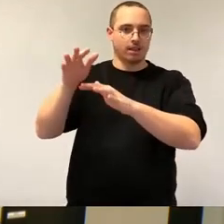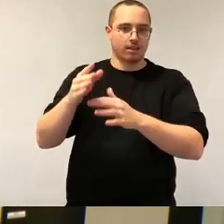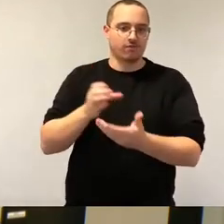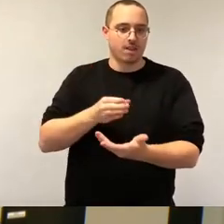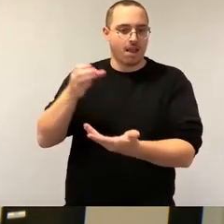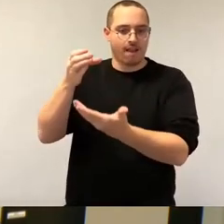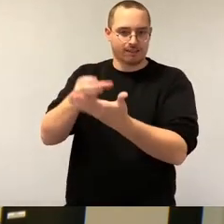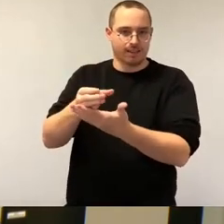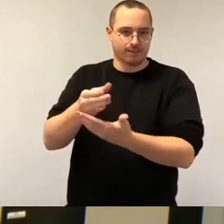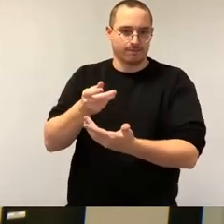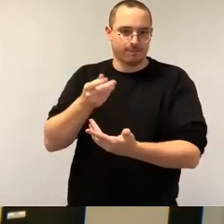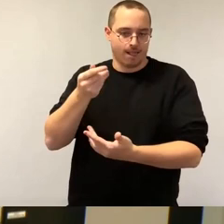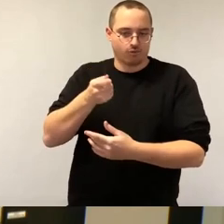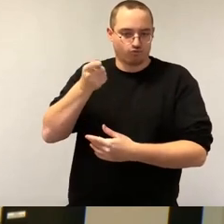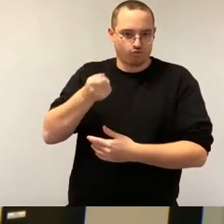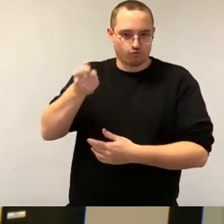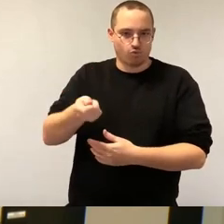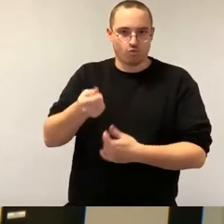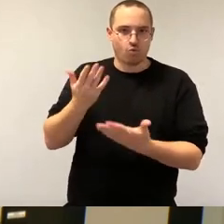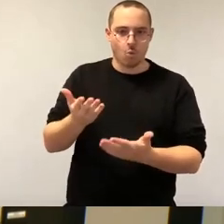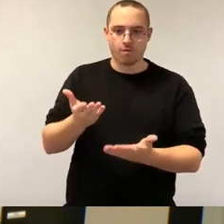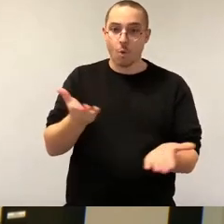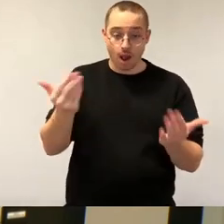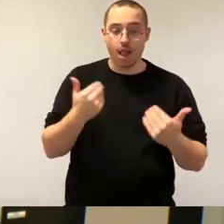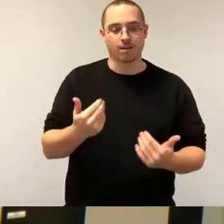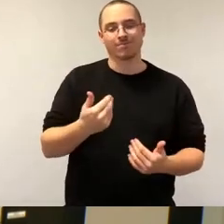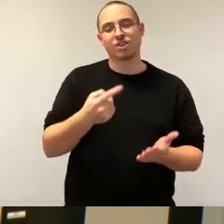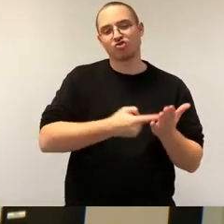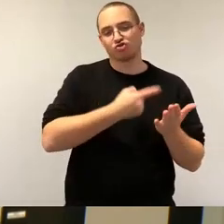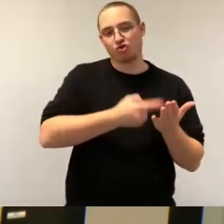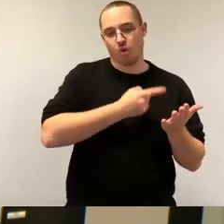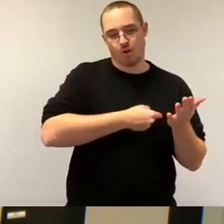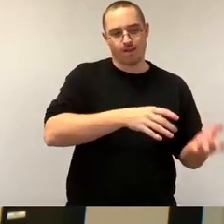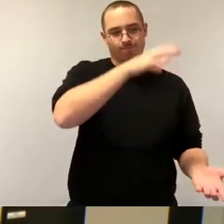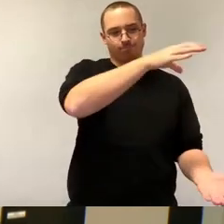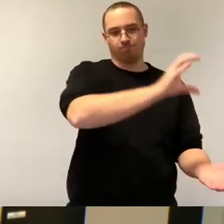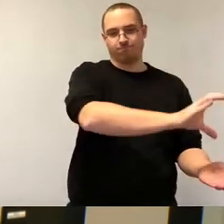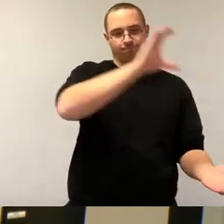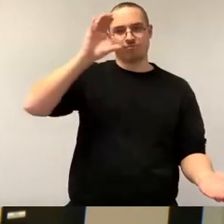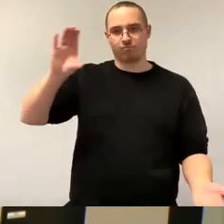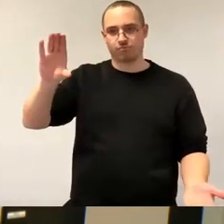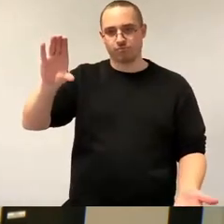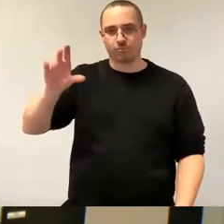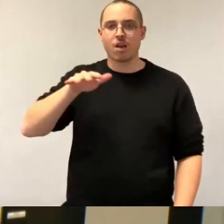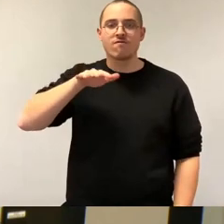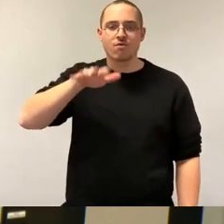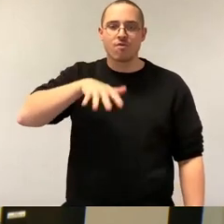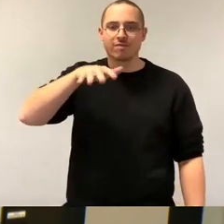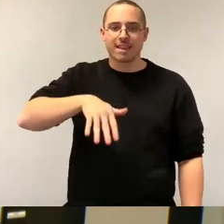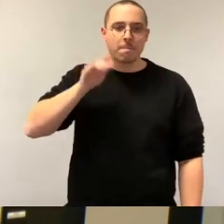15 Milliarden, das ist ein so großer Betrag, dass er etwa 75 Prozent